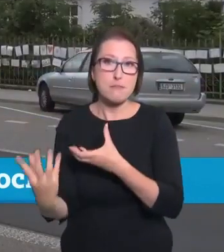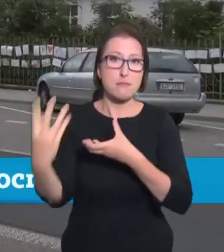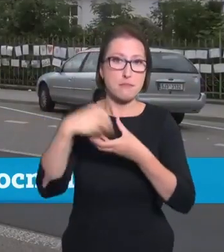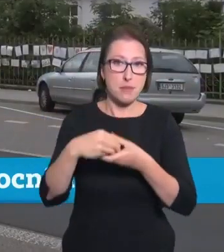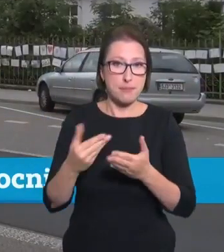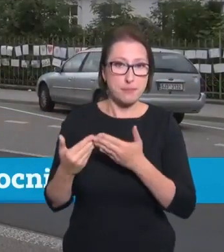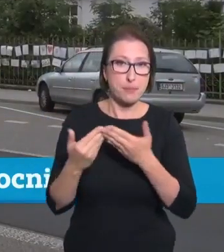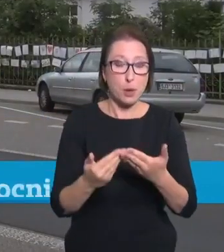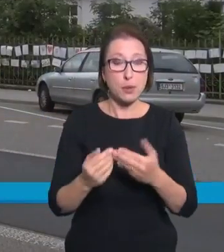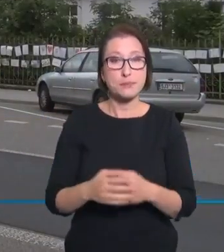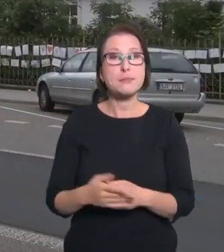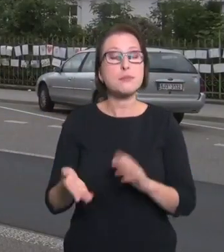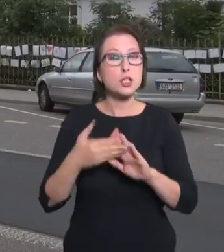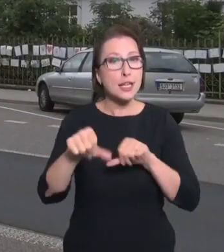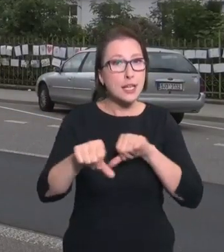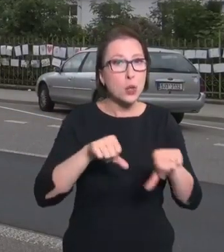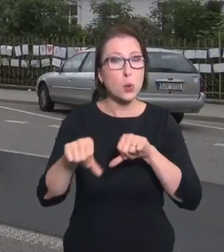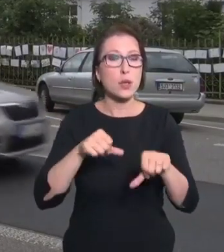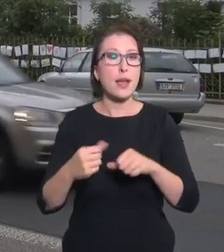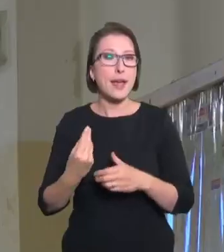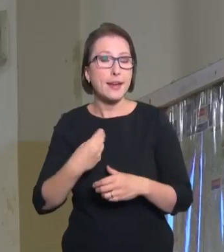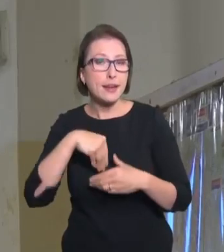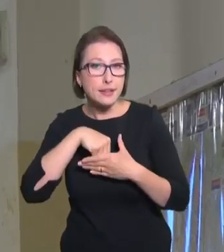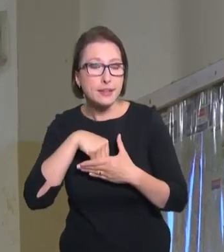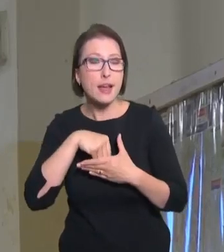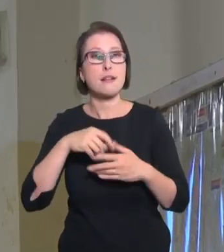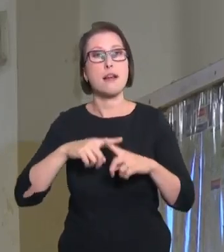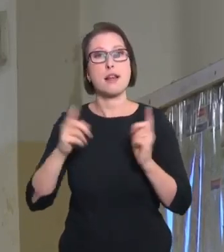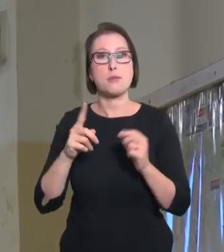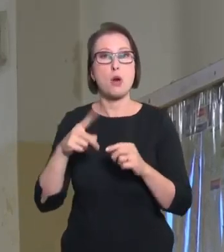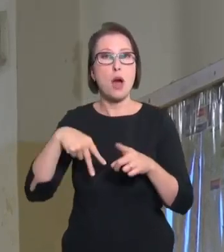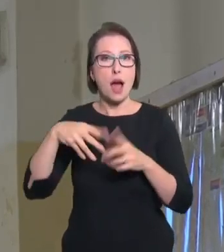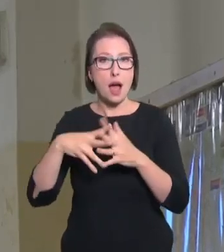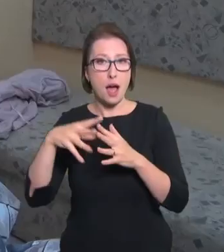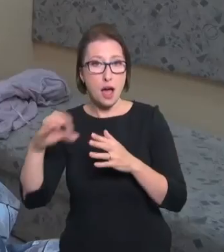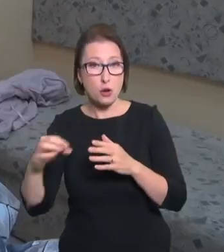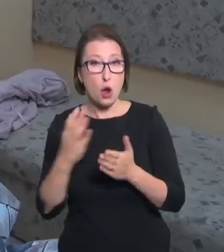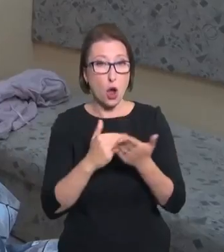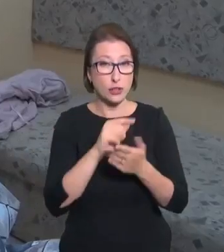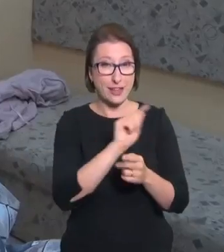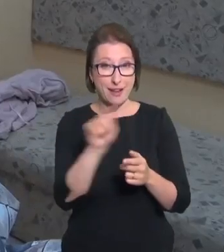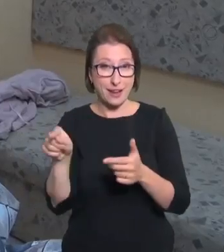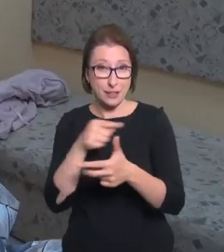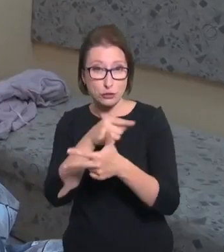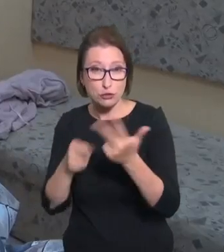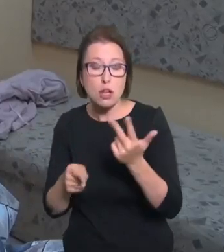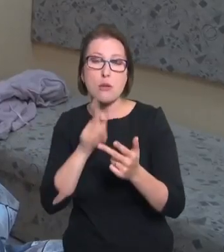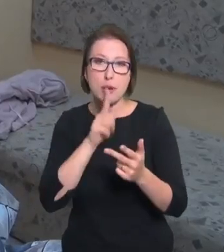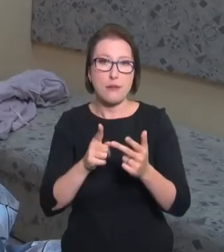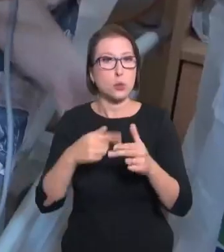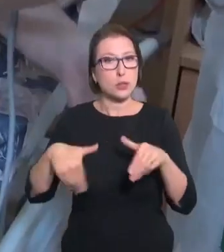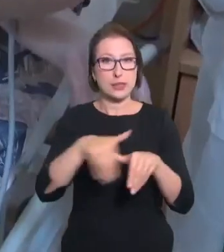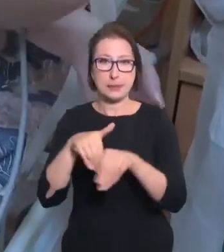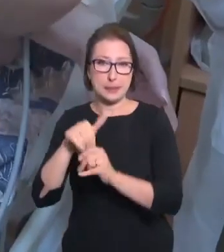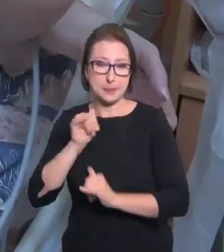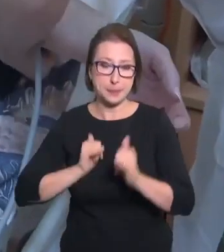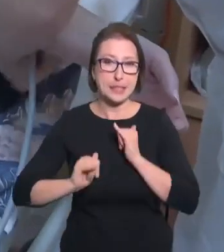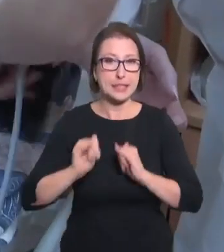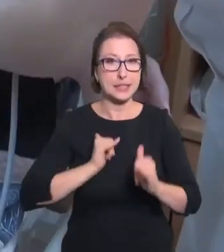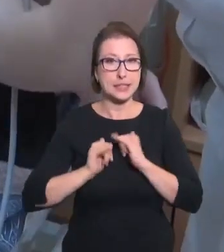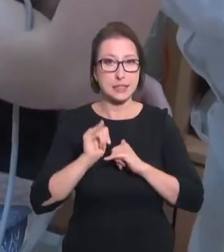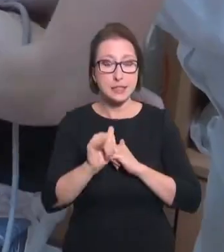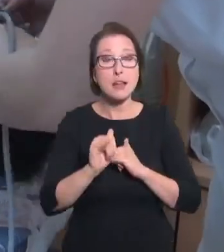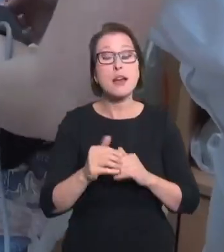Chirurgie ARO a Interna to jsou oddělení městské nemocnice v Čáslavi, která personální krize zasáhla nejvíce. Nejhůře je na tom